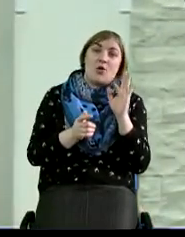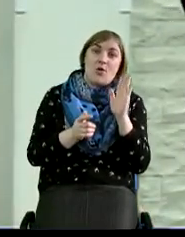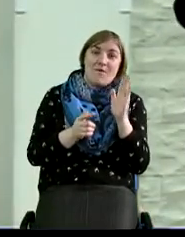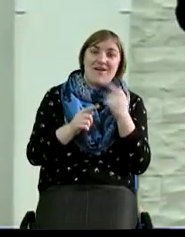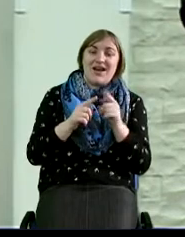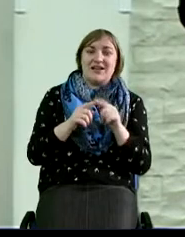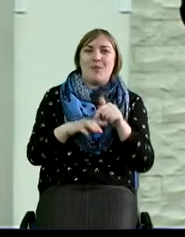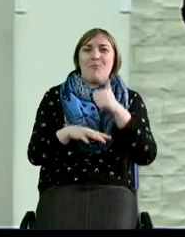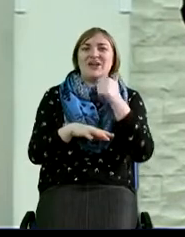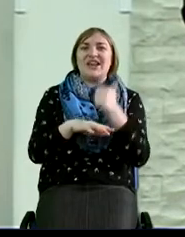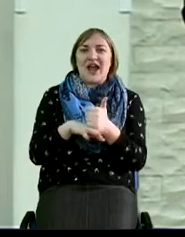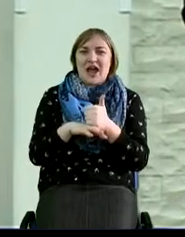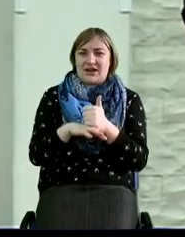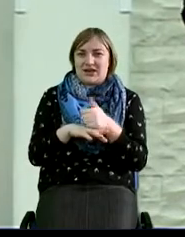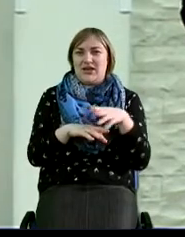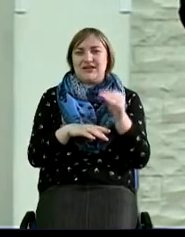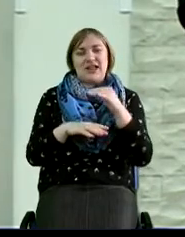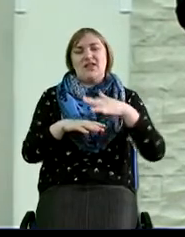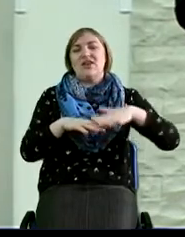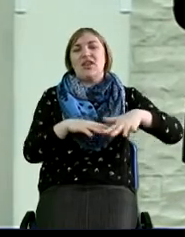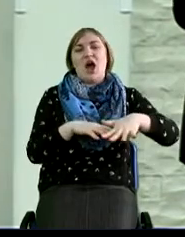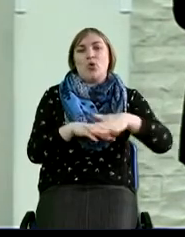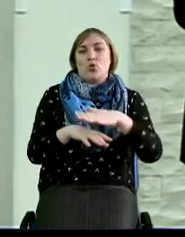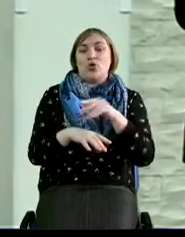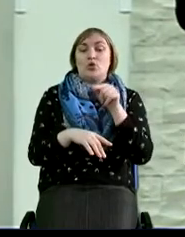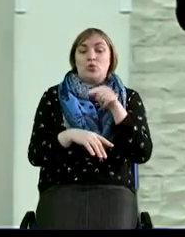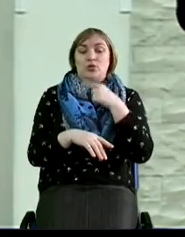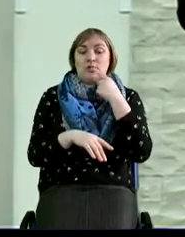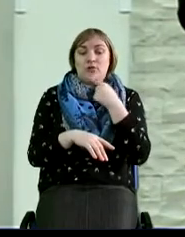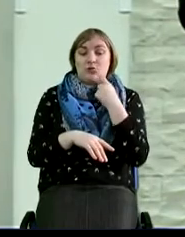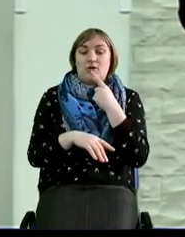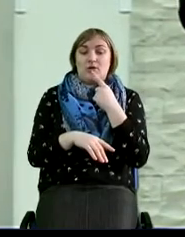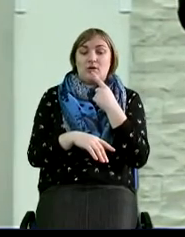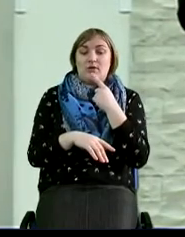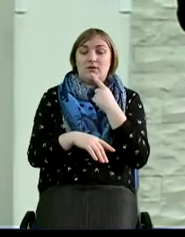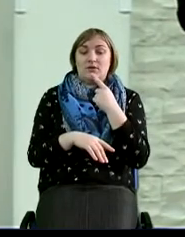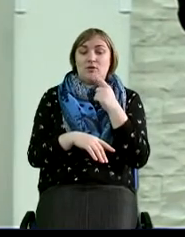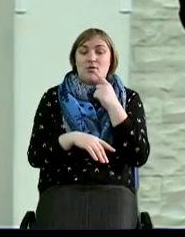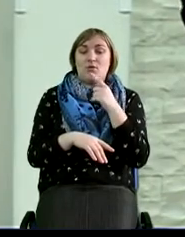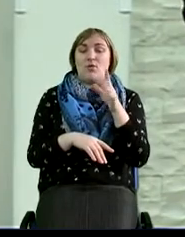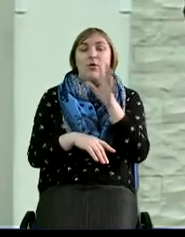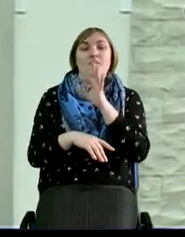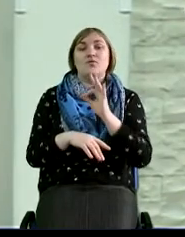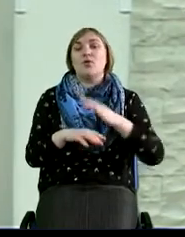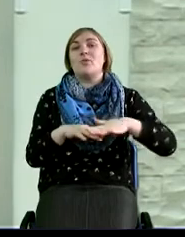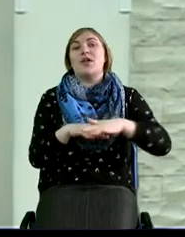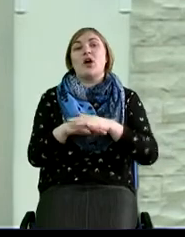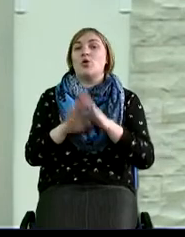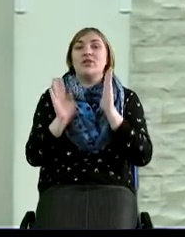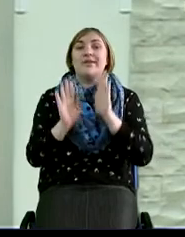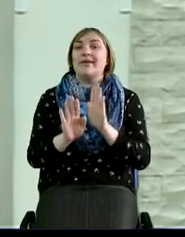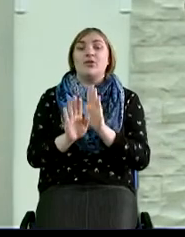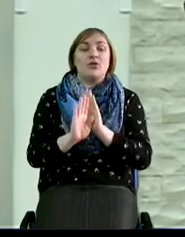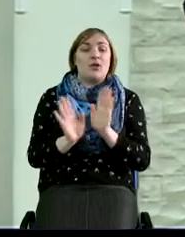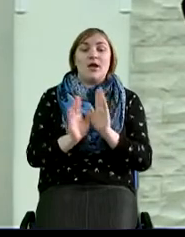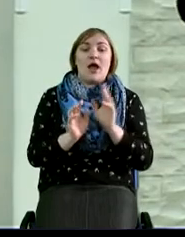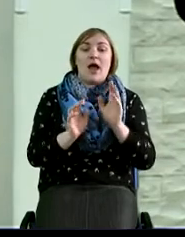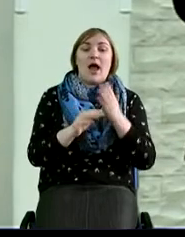целого народа. И здесь именно идет разговор именно о целом народе, а не отдельно, как Исаве